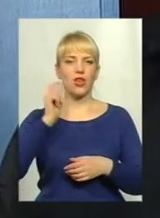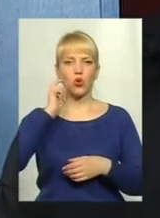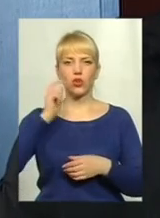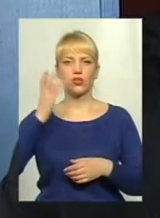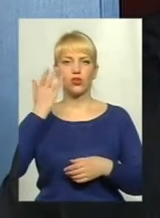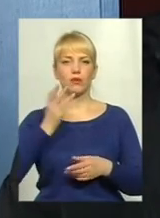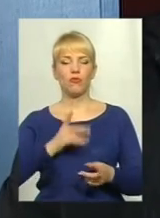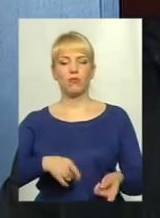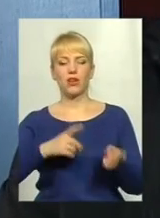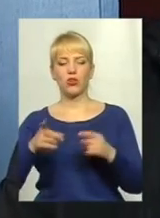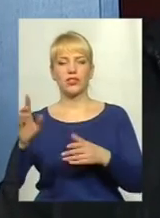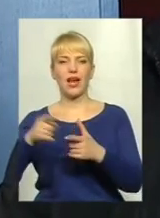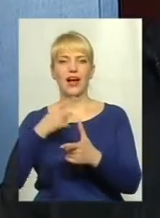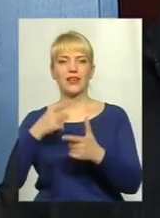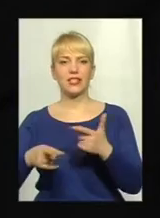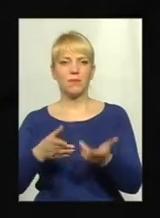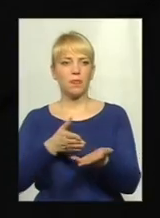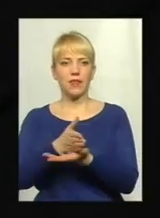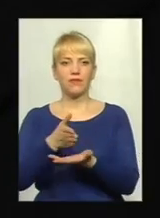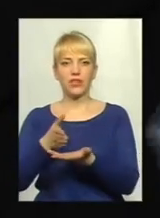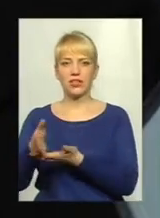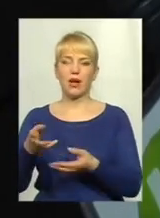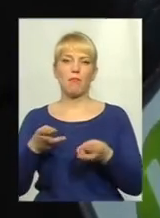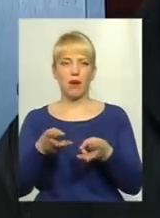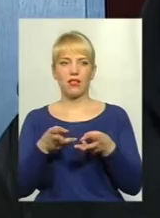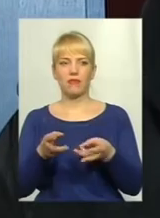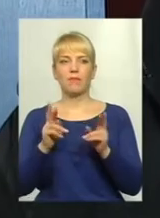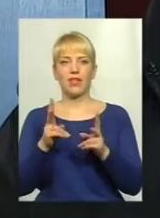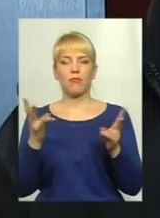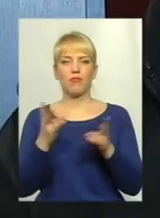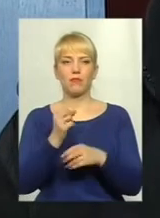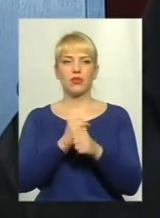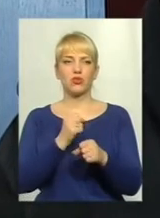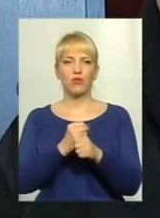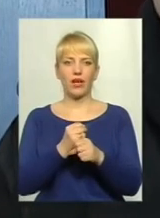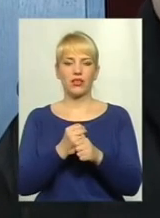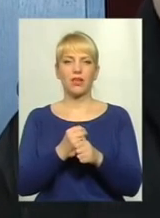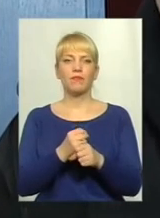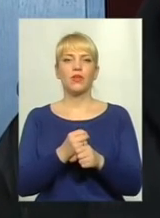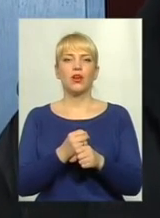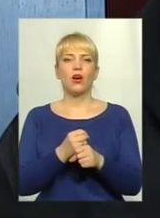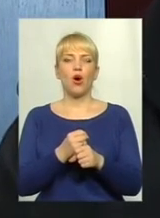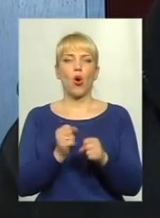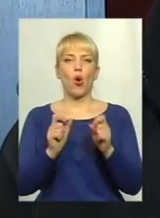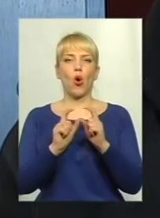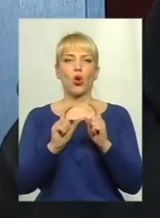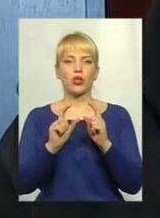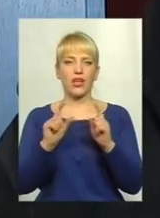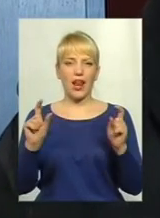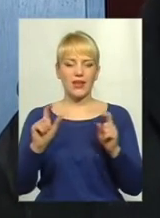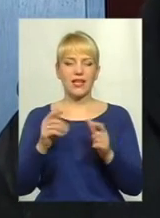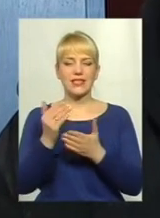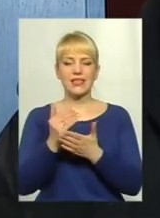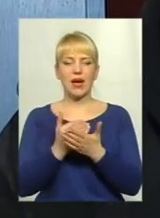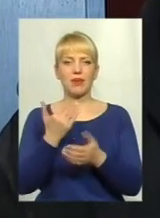перехід на альтернативні види палива. Як має працювати котельня, схему її роботи,